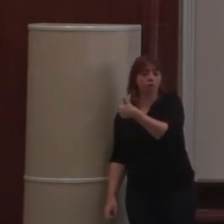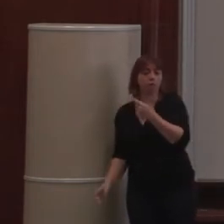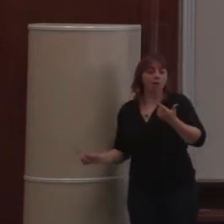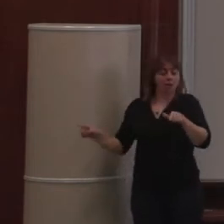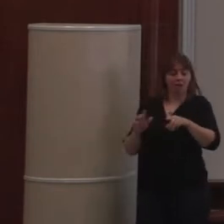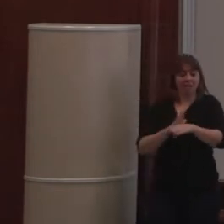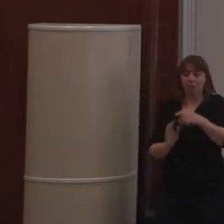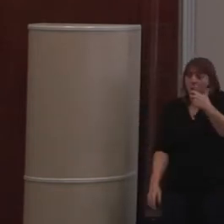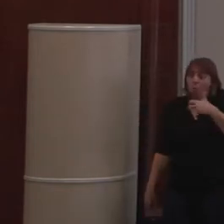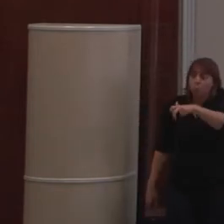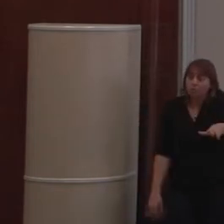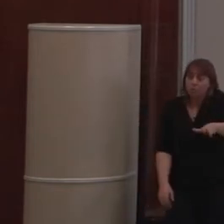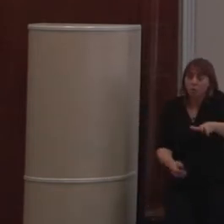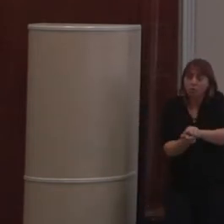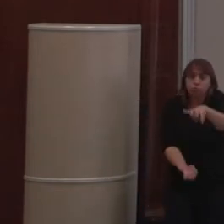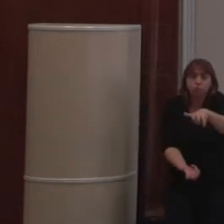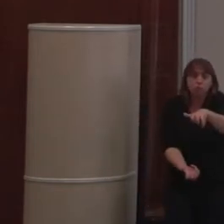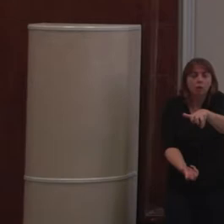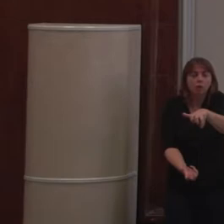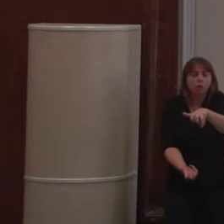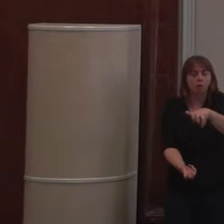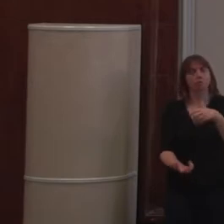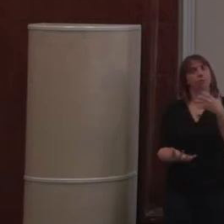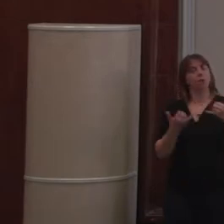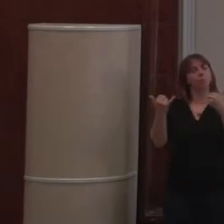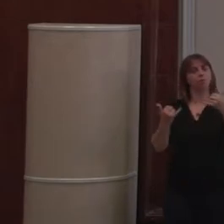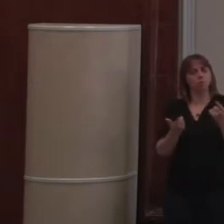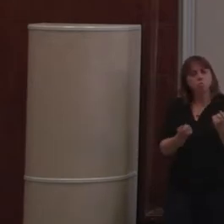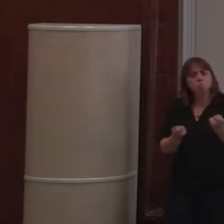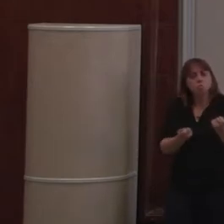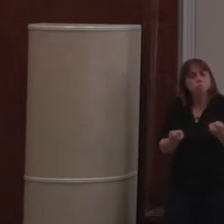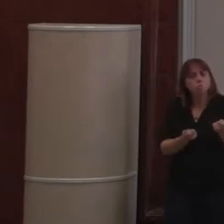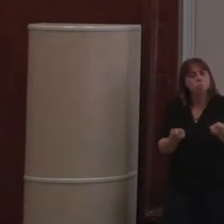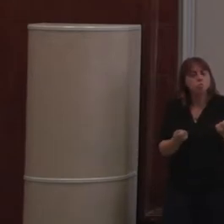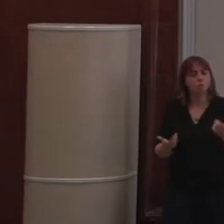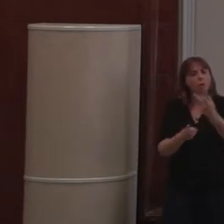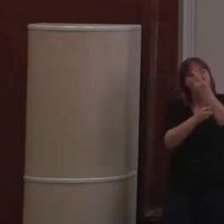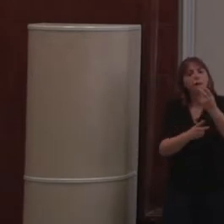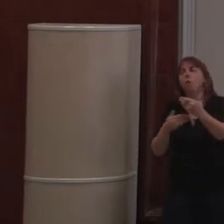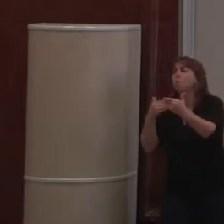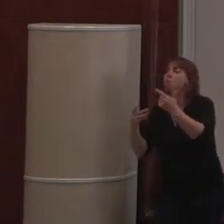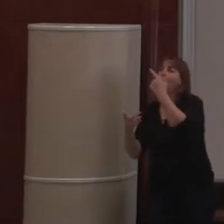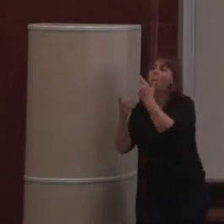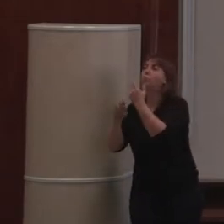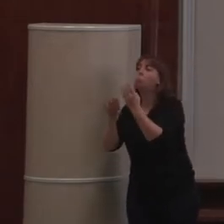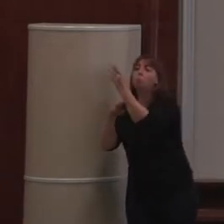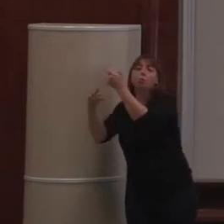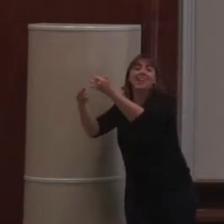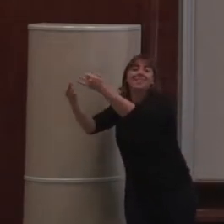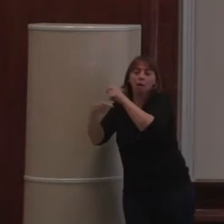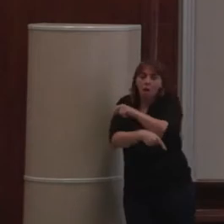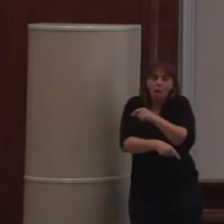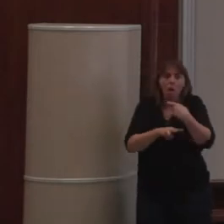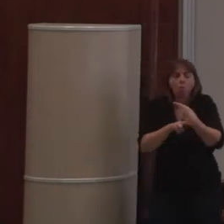est à 300 direct. Donc, on ne gère pas ça de la même manière qu'on gère un projet qu'on fait pour son client, un projet X ou Y. On a besoin d'outils